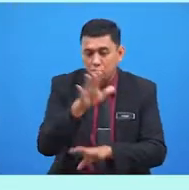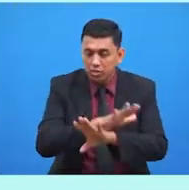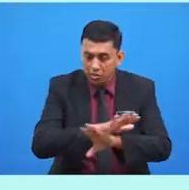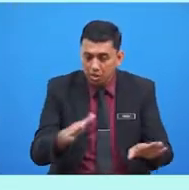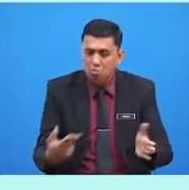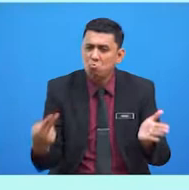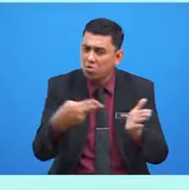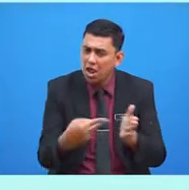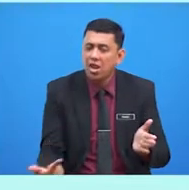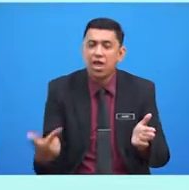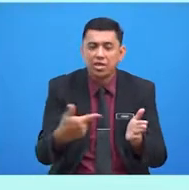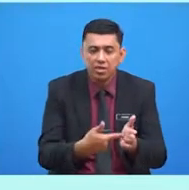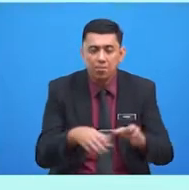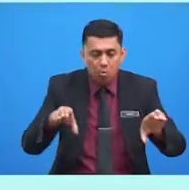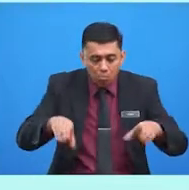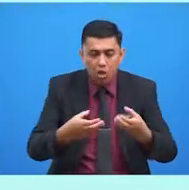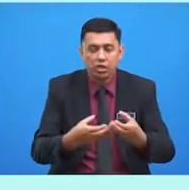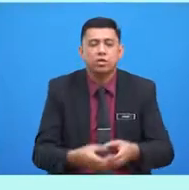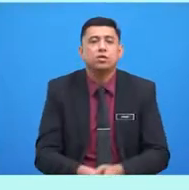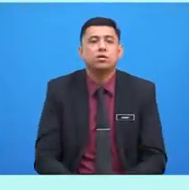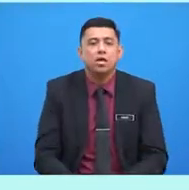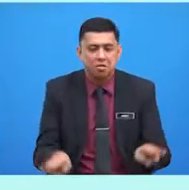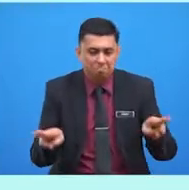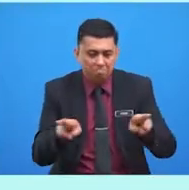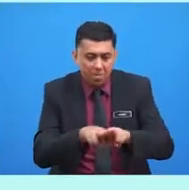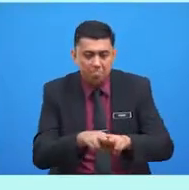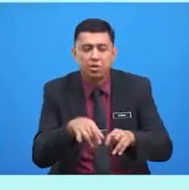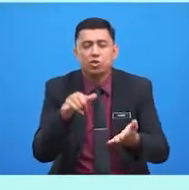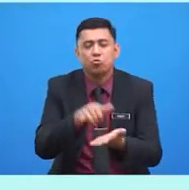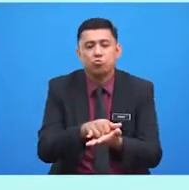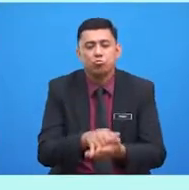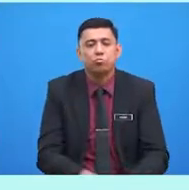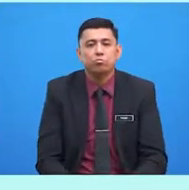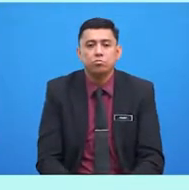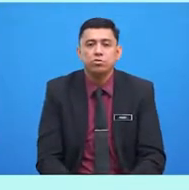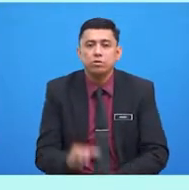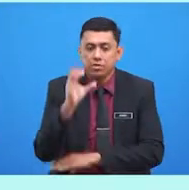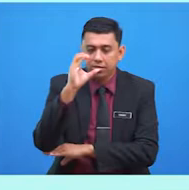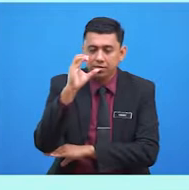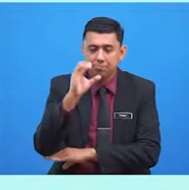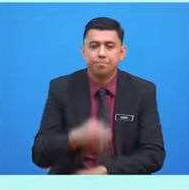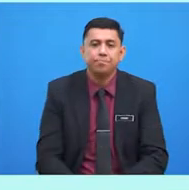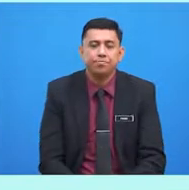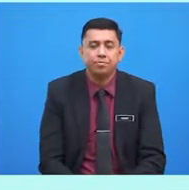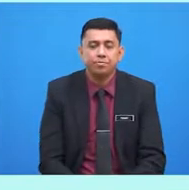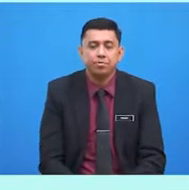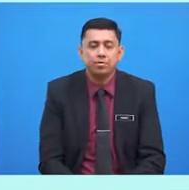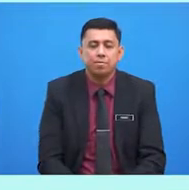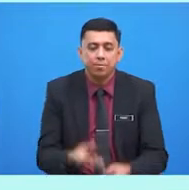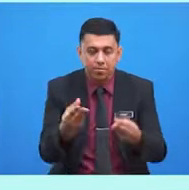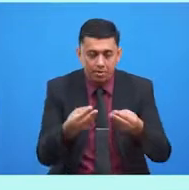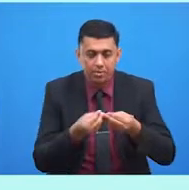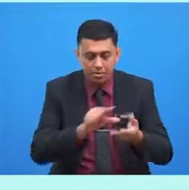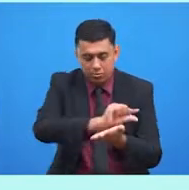mengulangi perbuatan seumpama itu. Situasi C, Pauin menerima